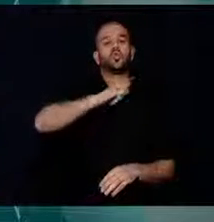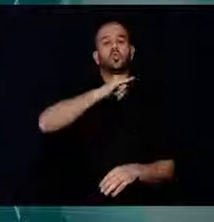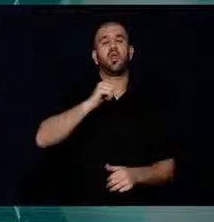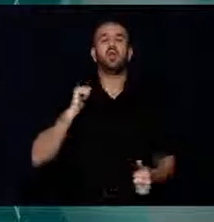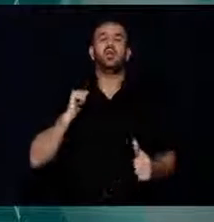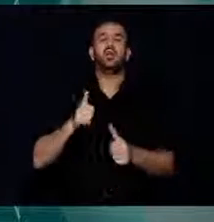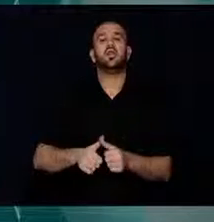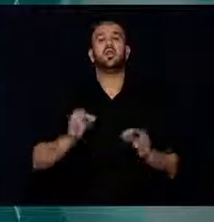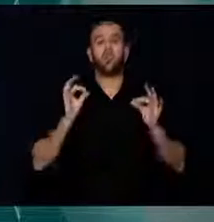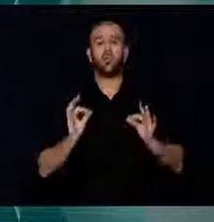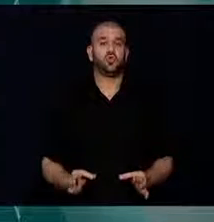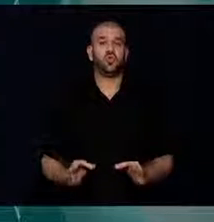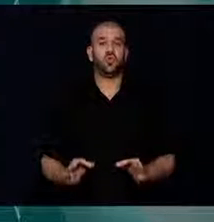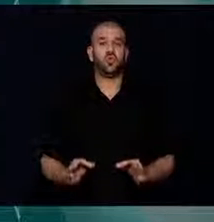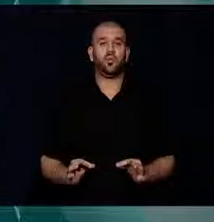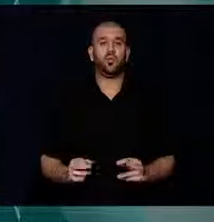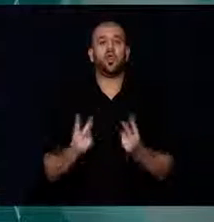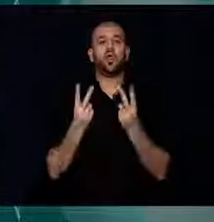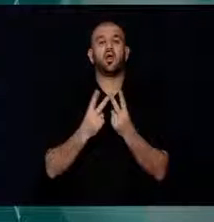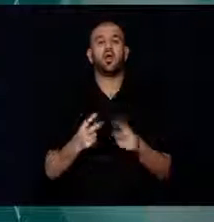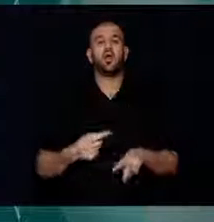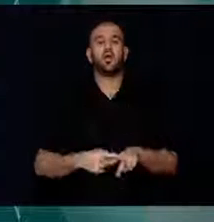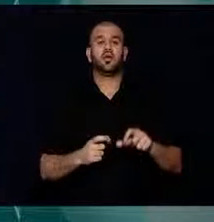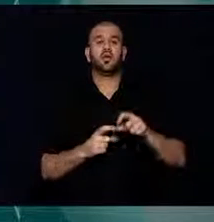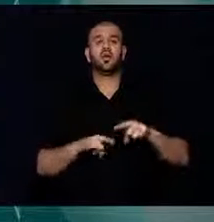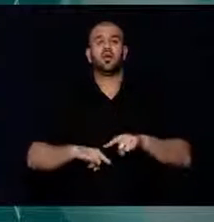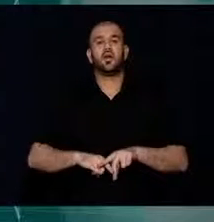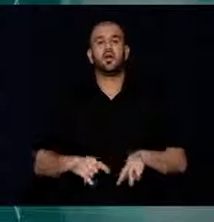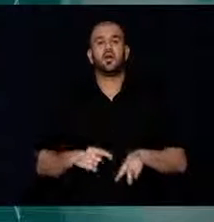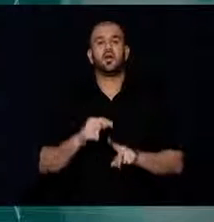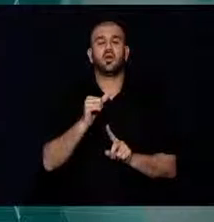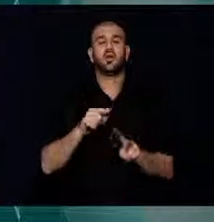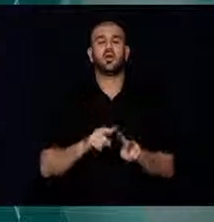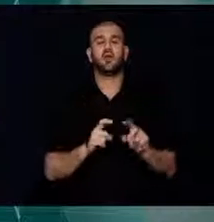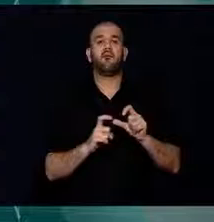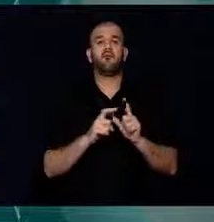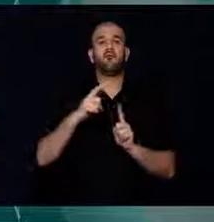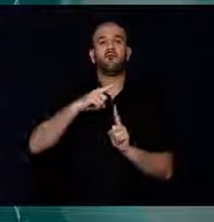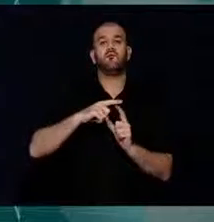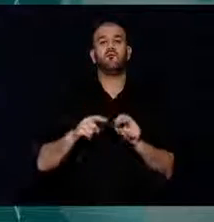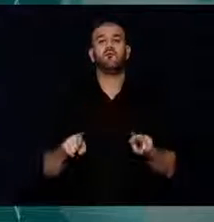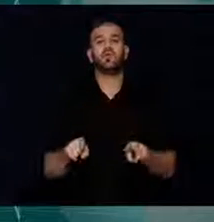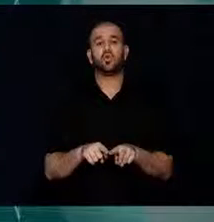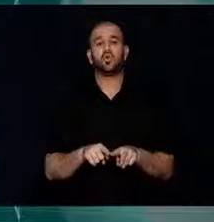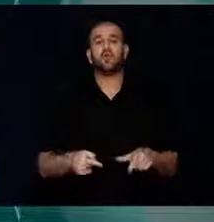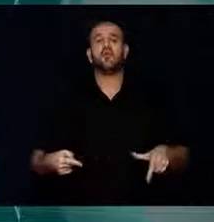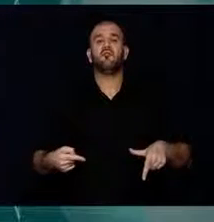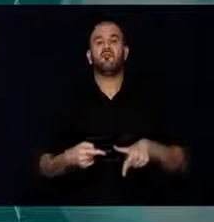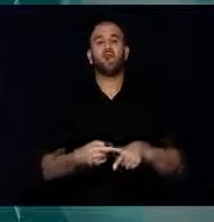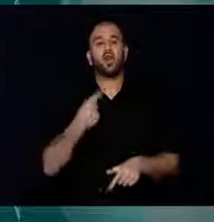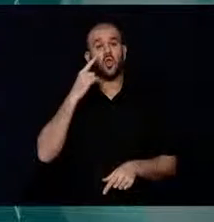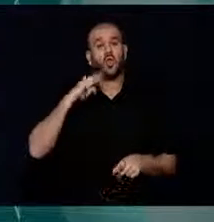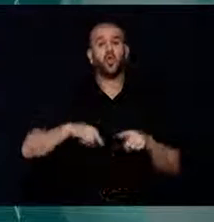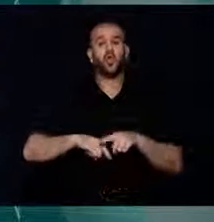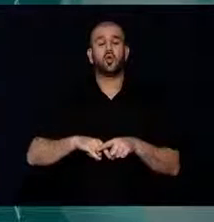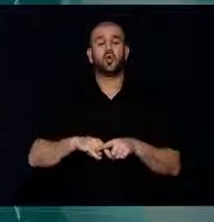doğrudan ticari uçuşlara yeniden başlanıyor. Washington'dan federal